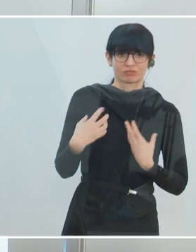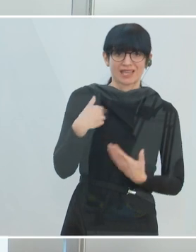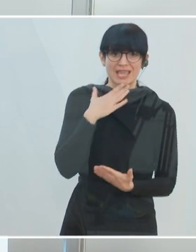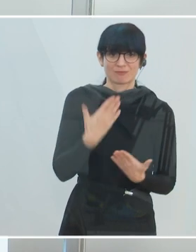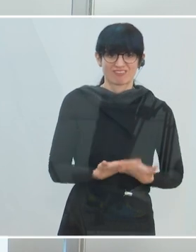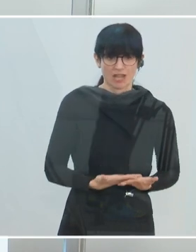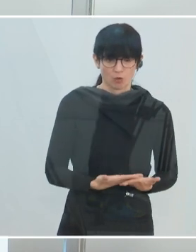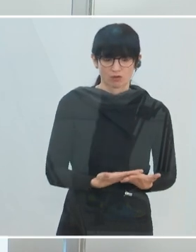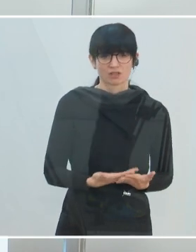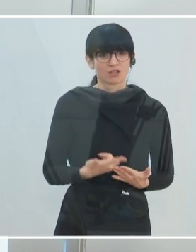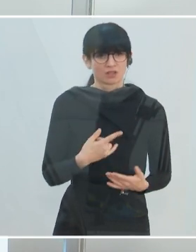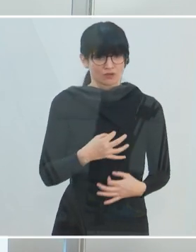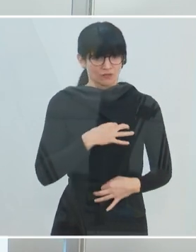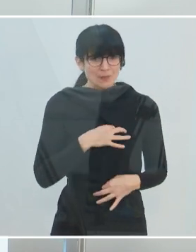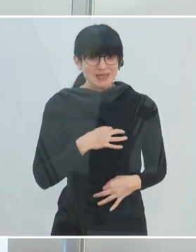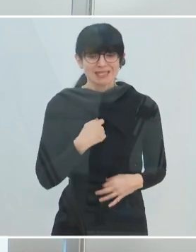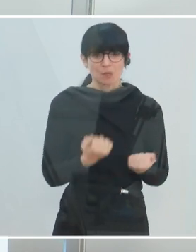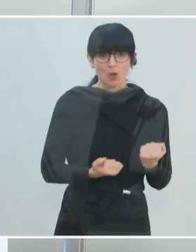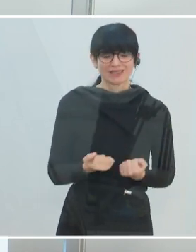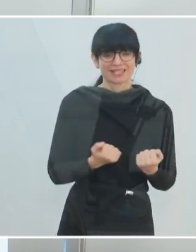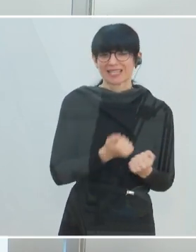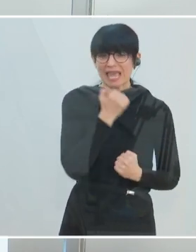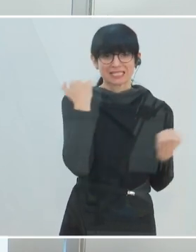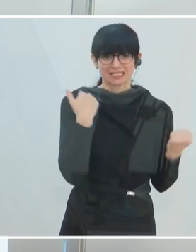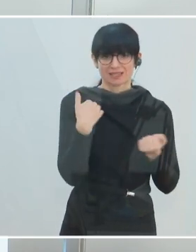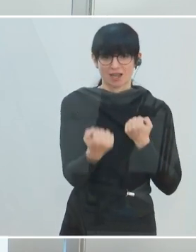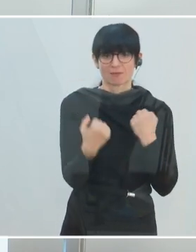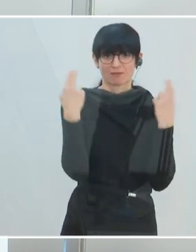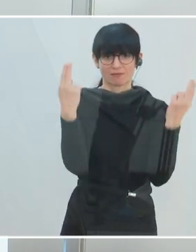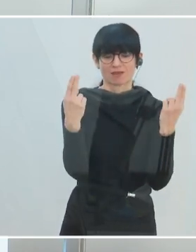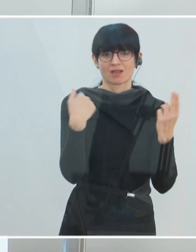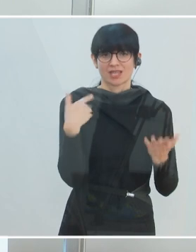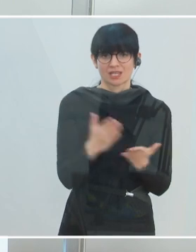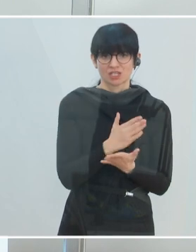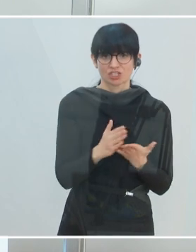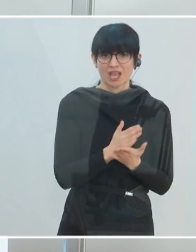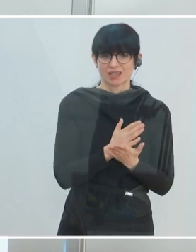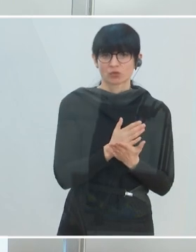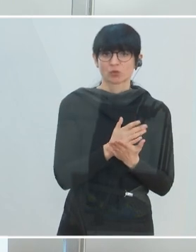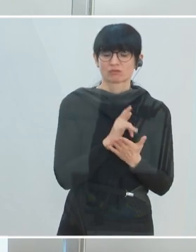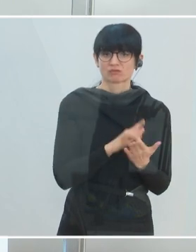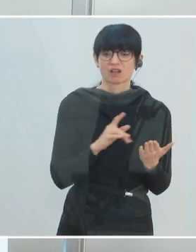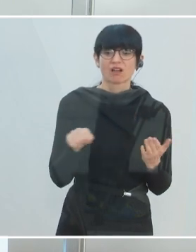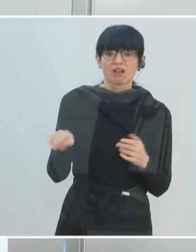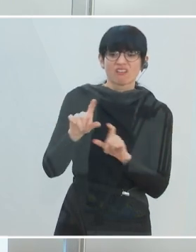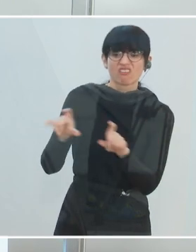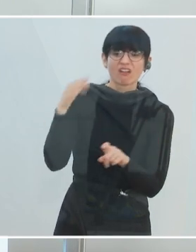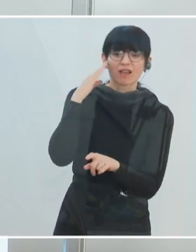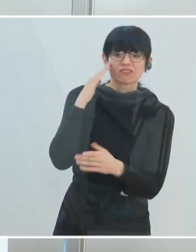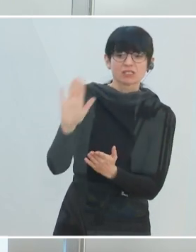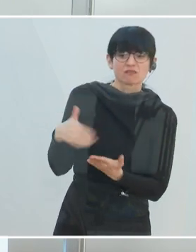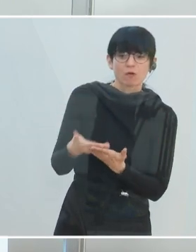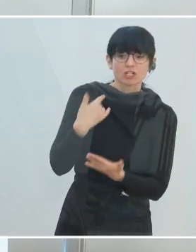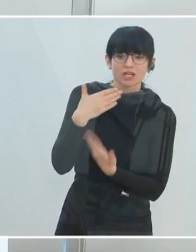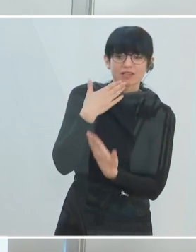Empfehlungen vor. Und das ist für uns in der Politik extrem wichtig, Entscheidungen auf Basis fachlich profunder Vorschläge